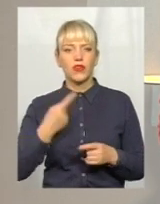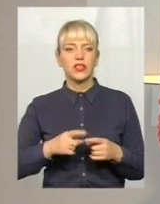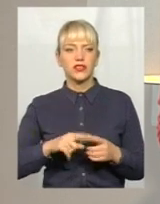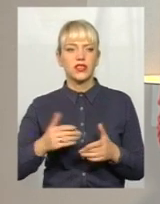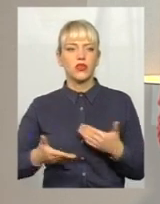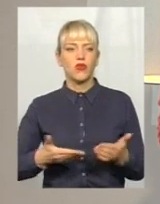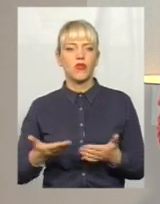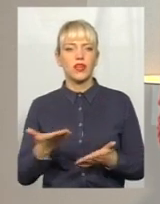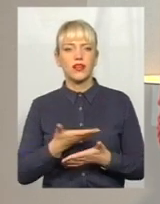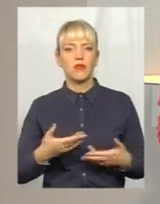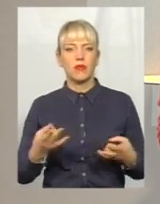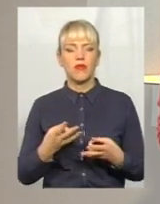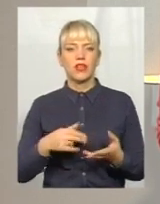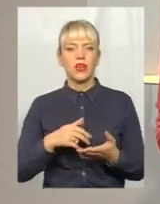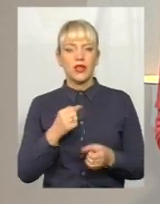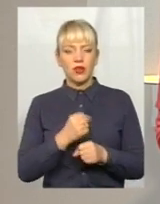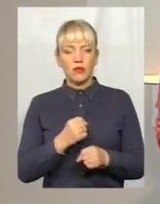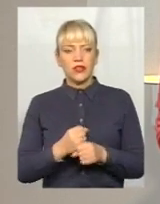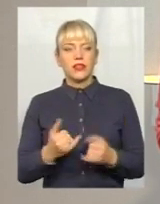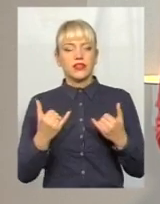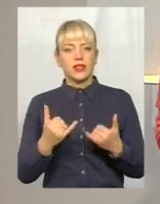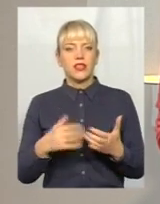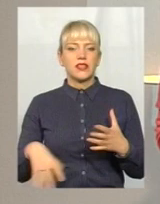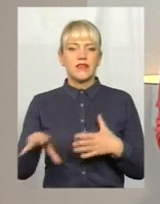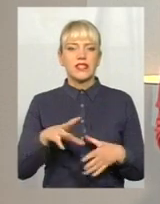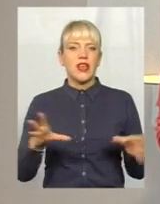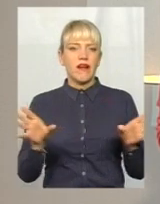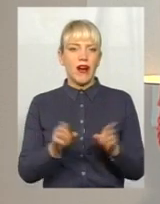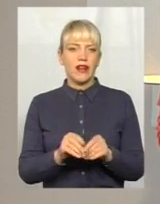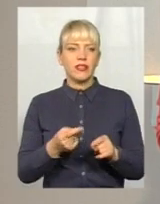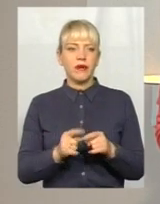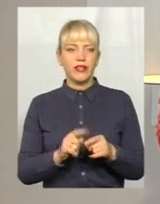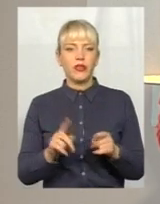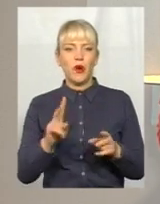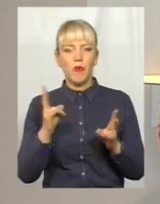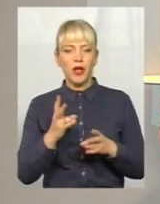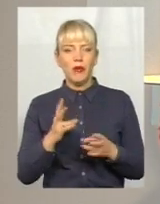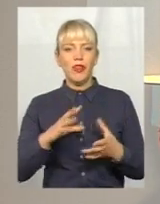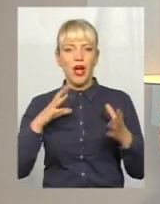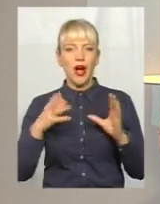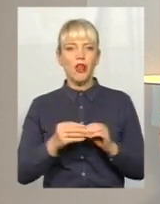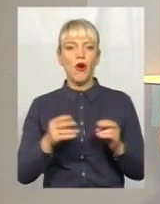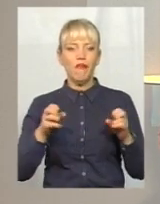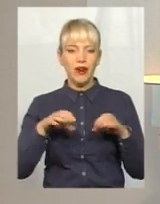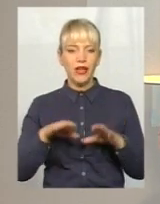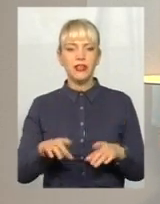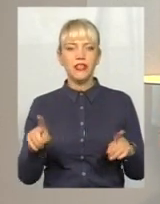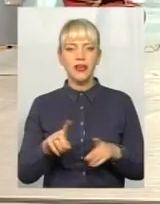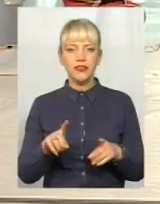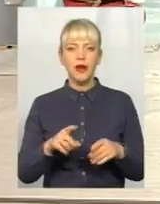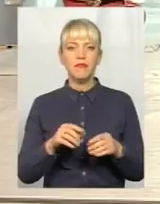кроки, які ми маємо зробити зараз і всі разом. Ті, які зараз потребують нагального вирішення. Щоб